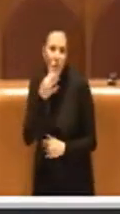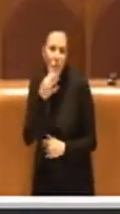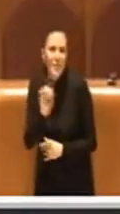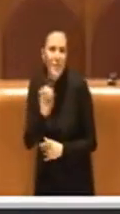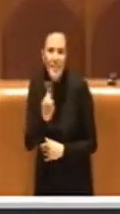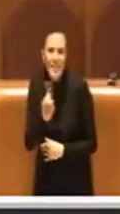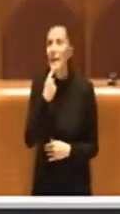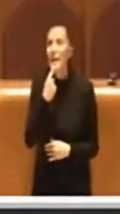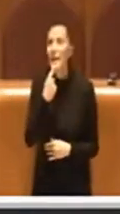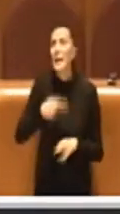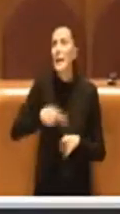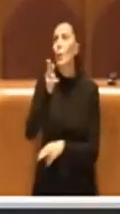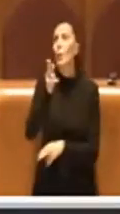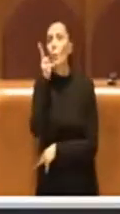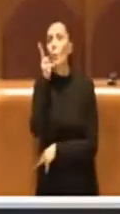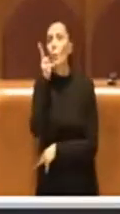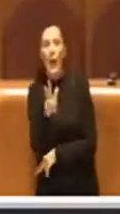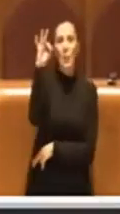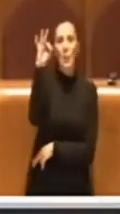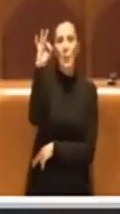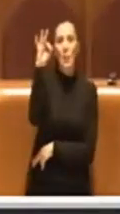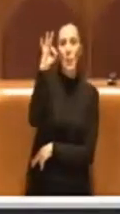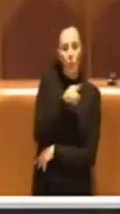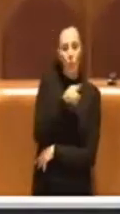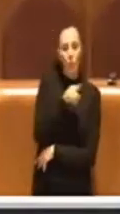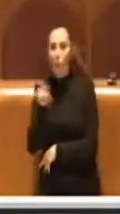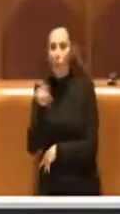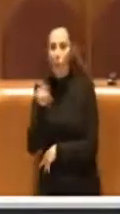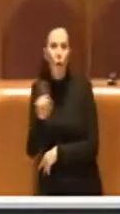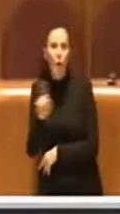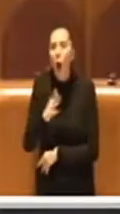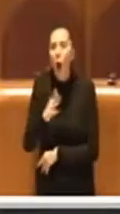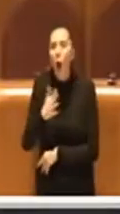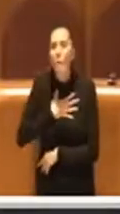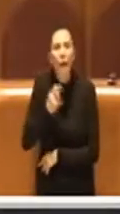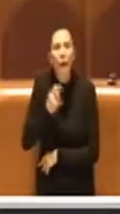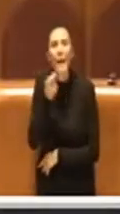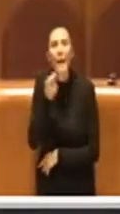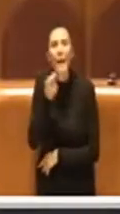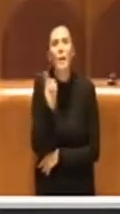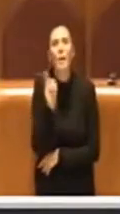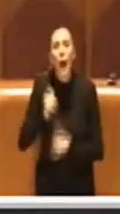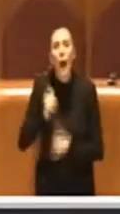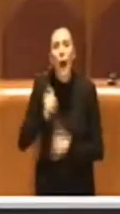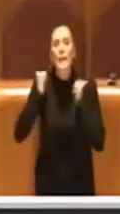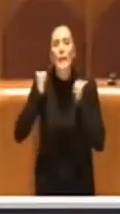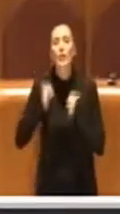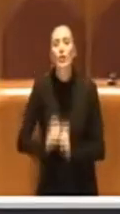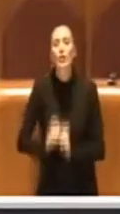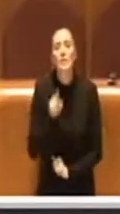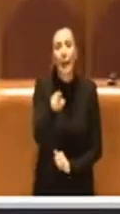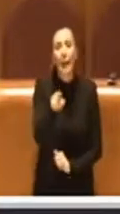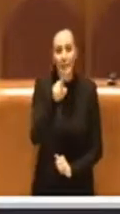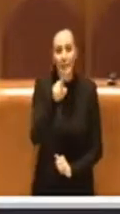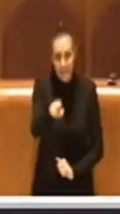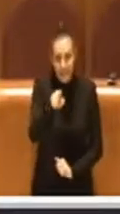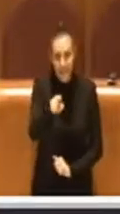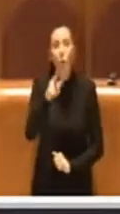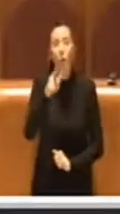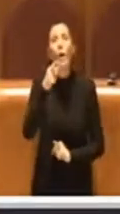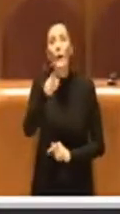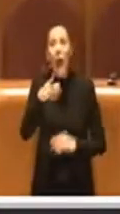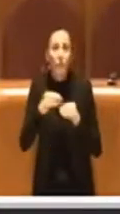bravo, a me questo non interessa. Io penso che interessi all'utente o comunque al cittadino, che ha prestato un